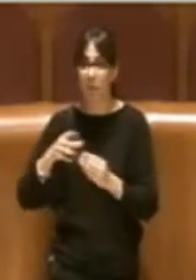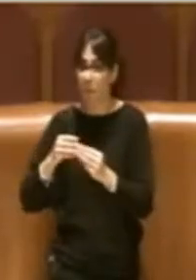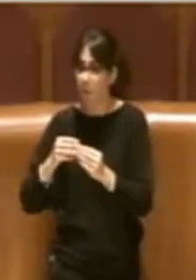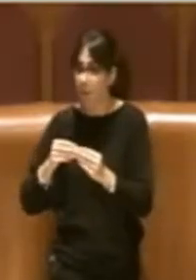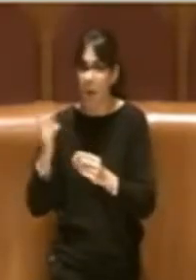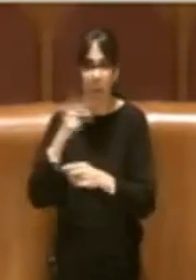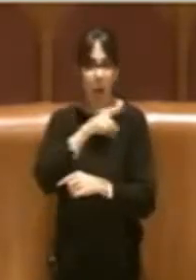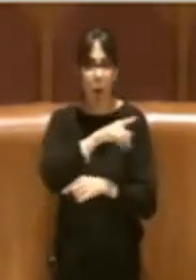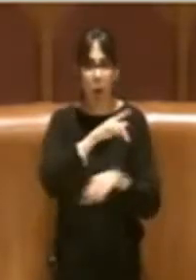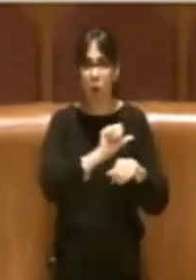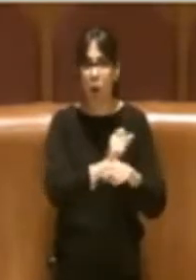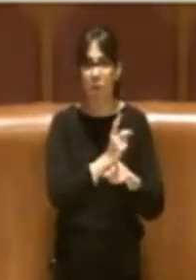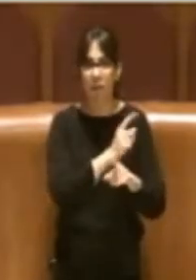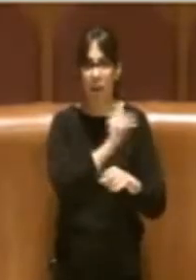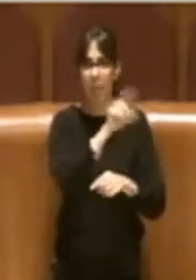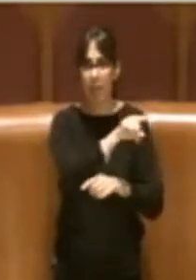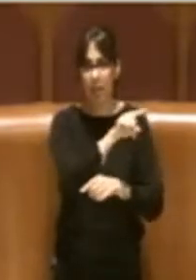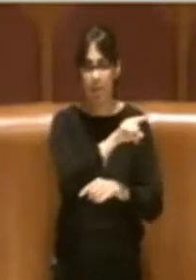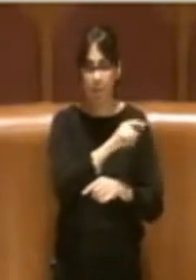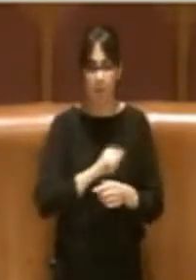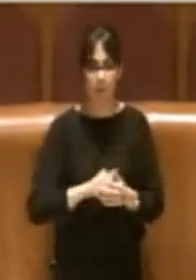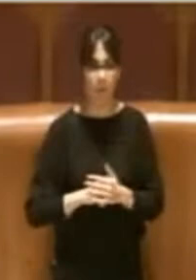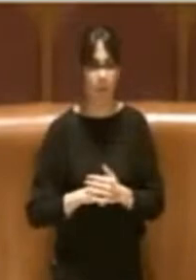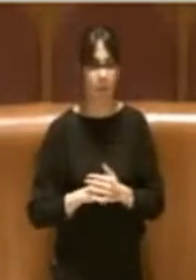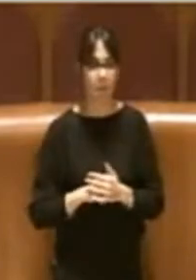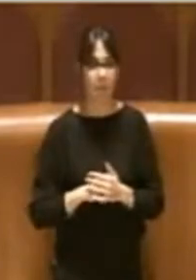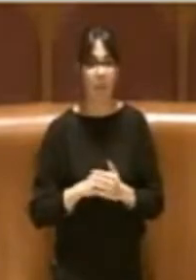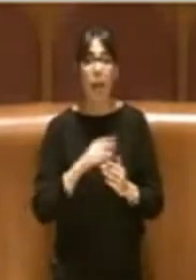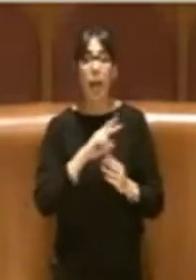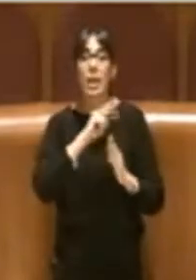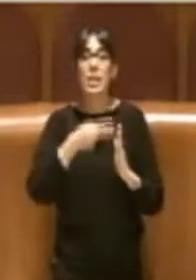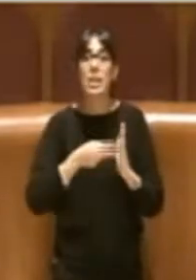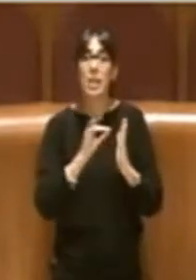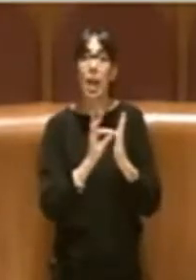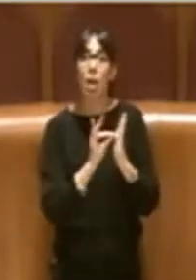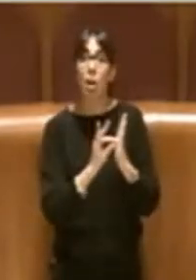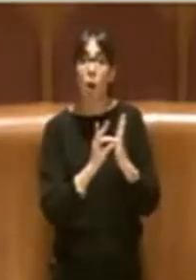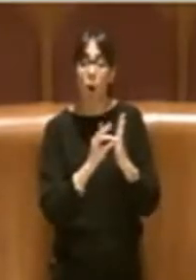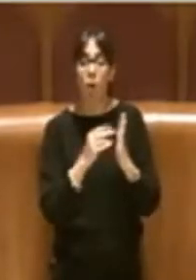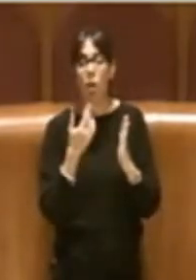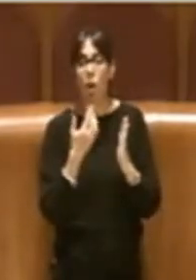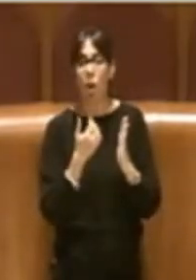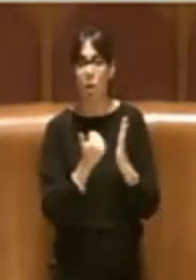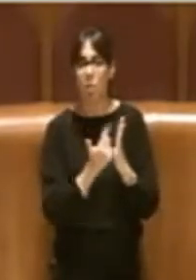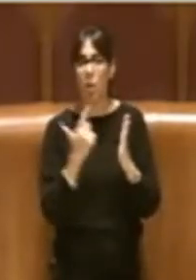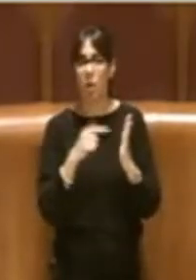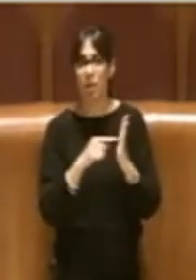fatto. Ecco, il secondo punto devo dire che è particolarmente importante perché